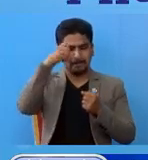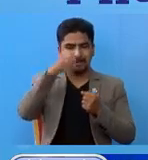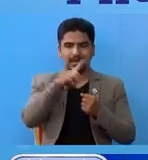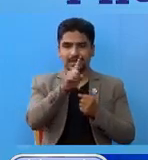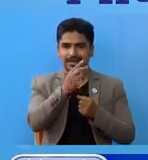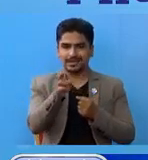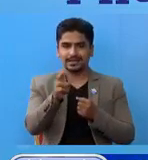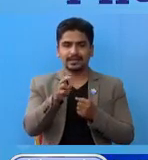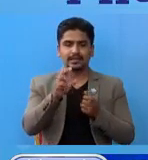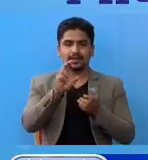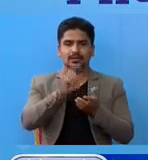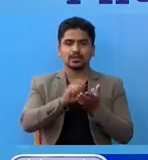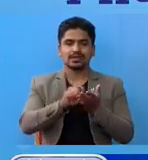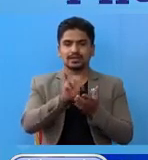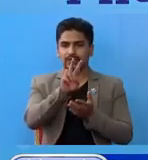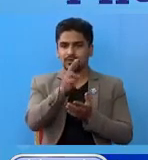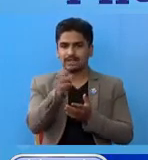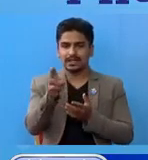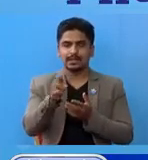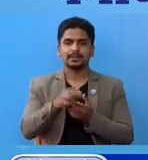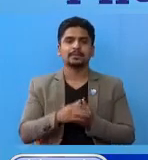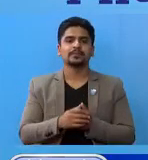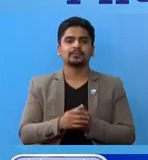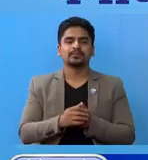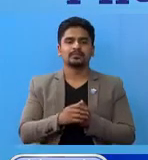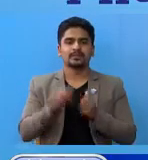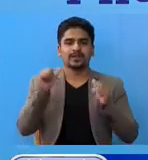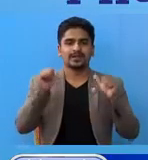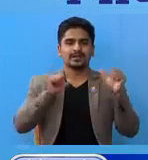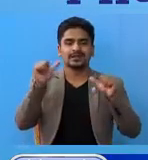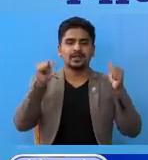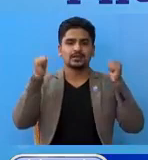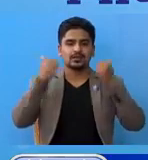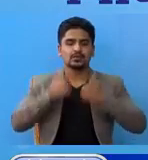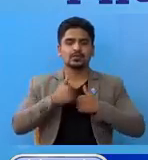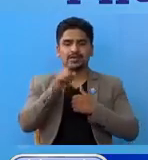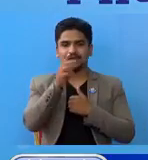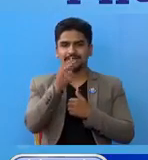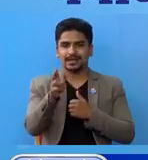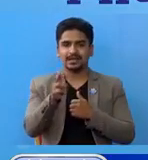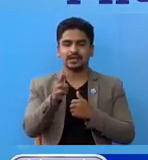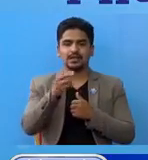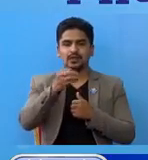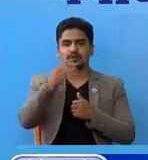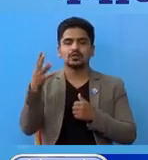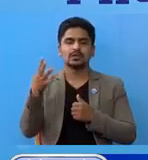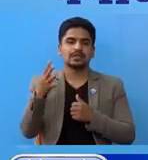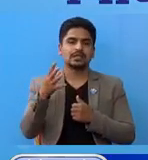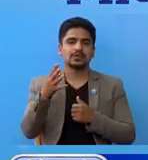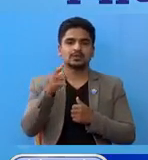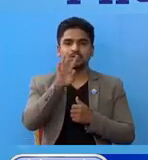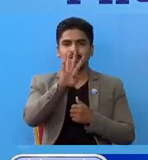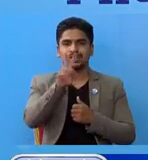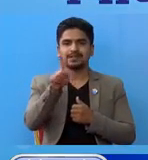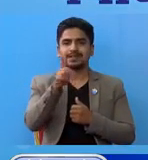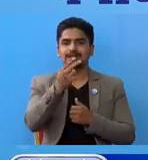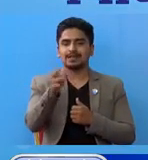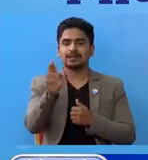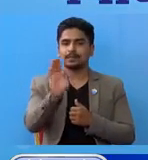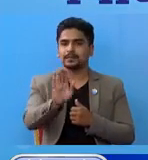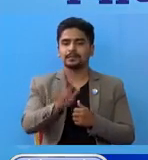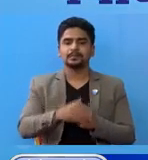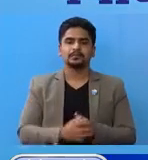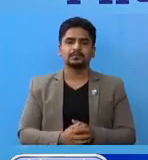एक जना, दैलेक का दुई जना, जाजर कोट का एक जना रशुर्खेत का 41 जना